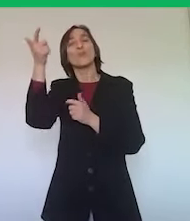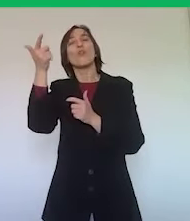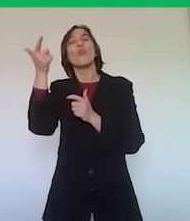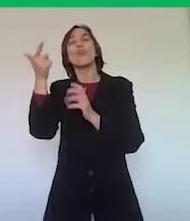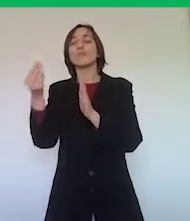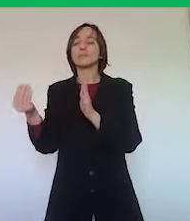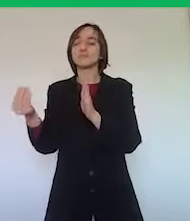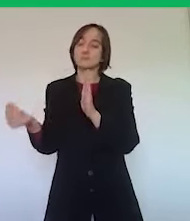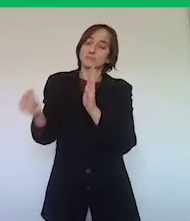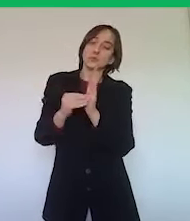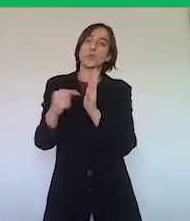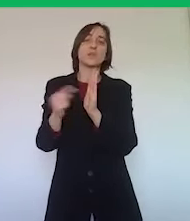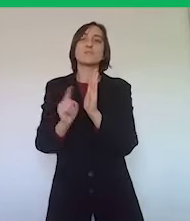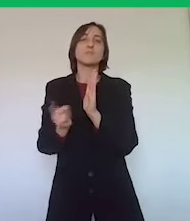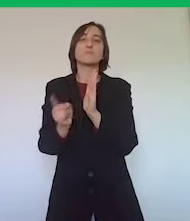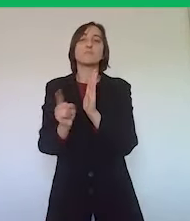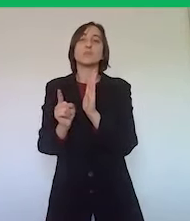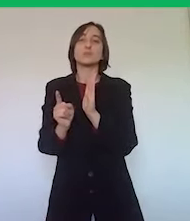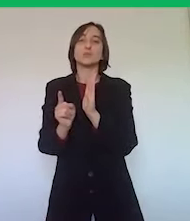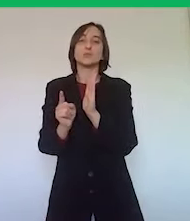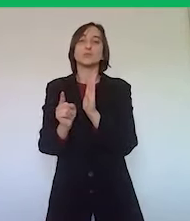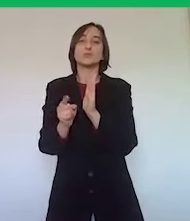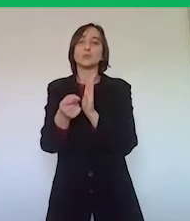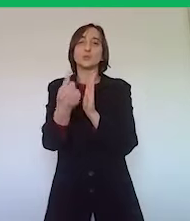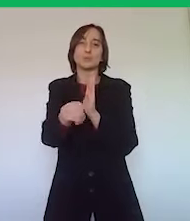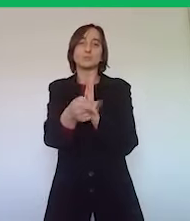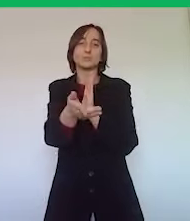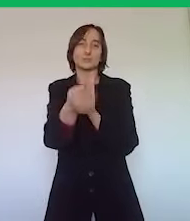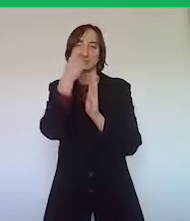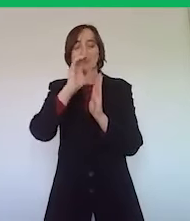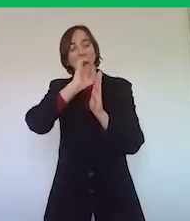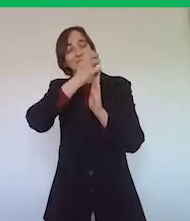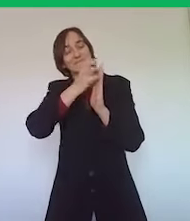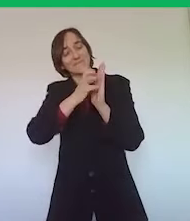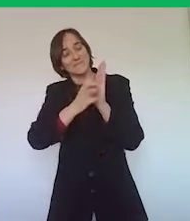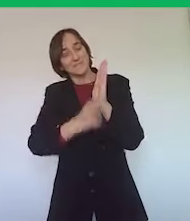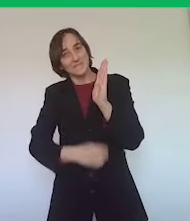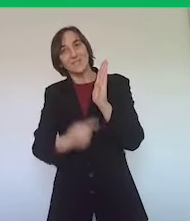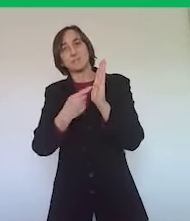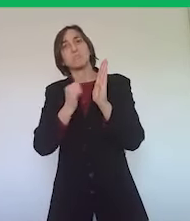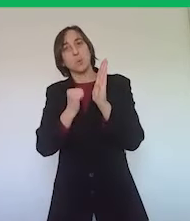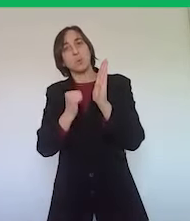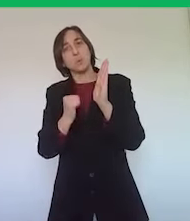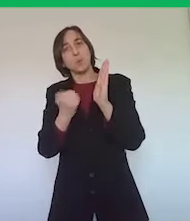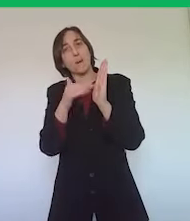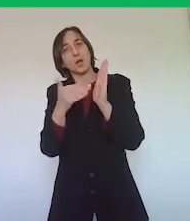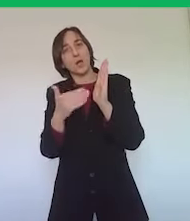governo non ha ritenuto di inserire fra i codici possibili, fra le diverse tipologie che